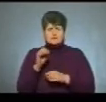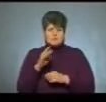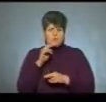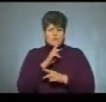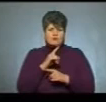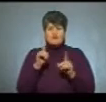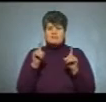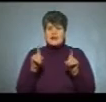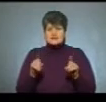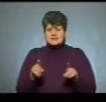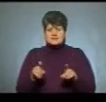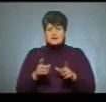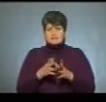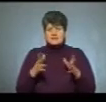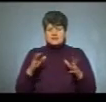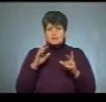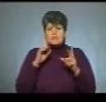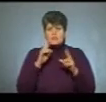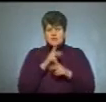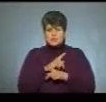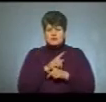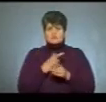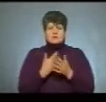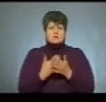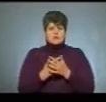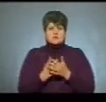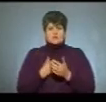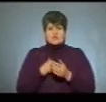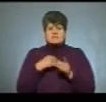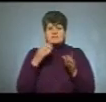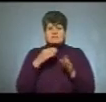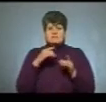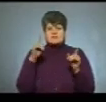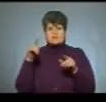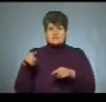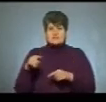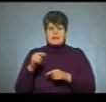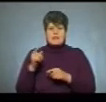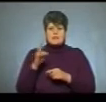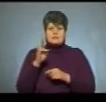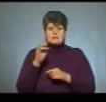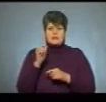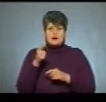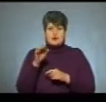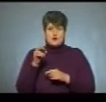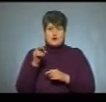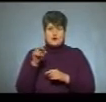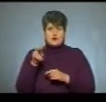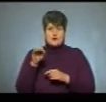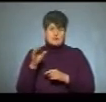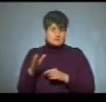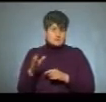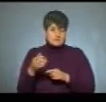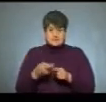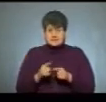тестах найбільша кількість помилок, наприклад, у нас у закарпатців – це наголоси. Це найтиповіша помилка, як на мою думку. І,